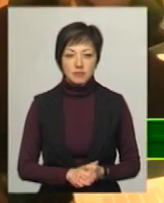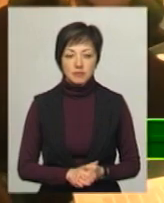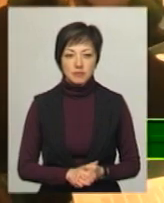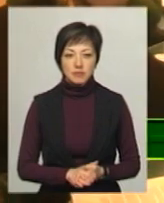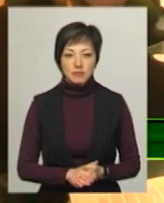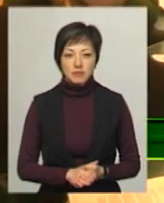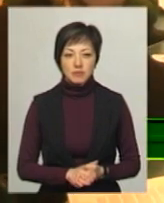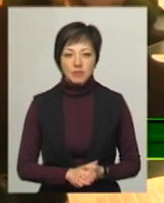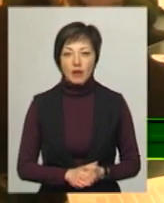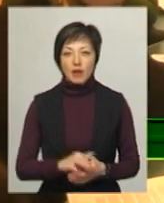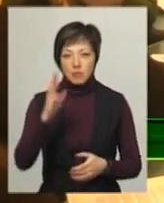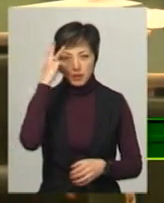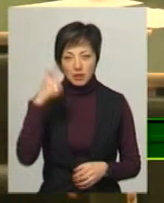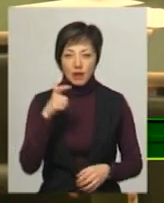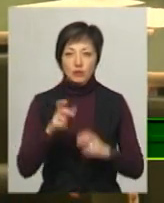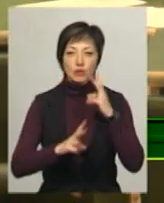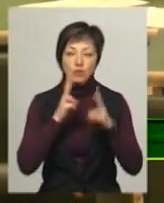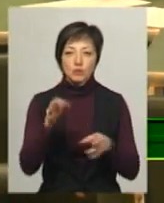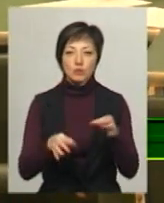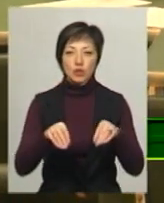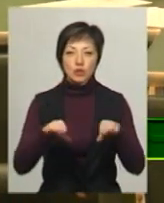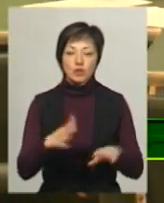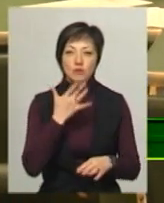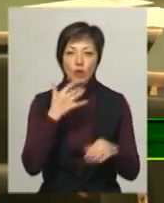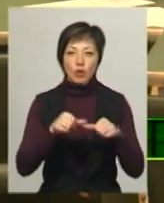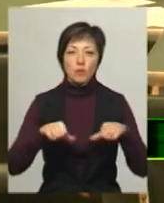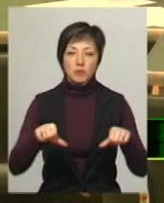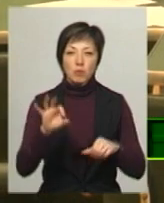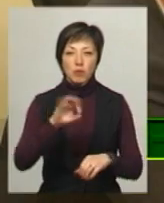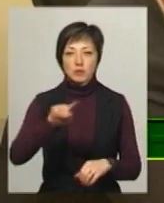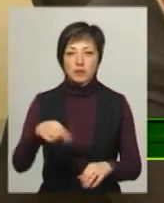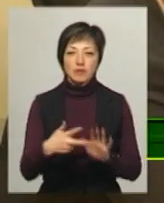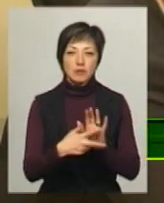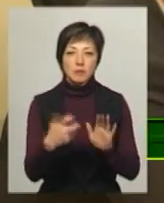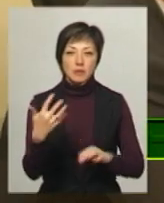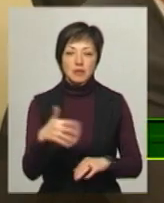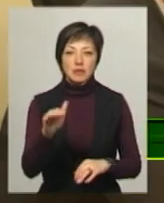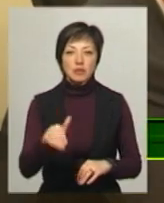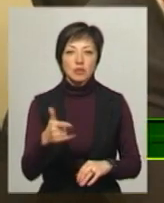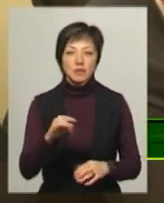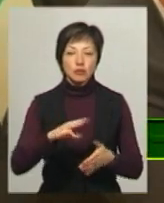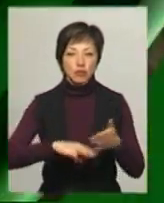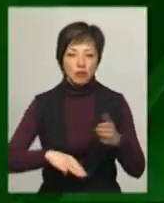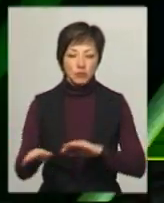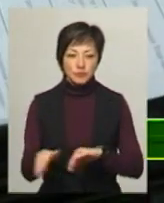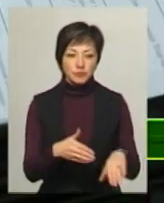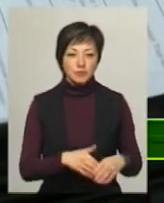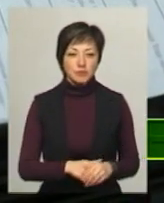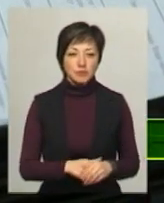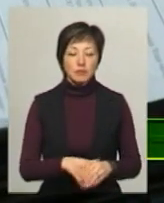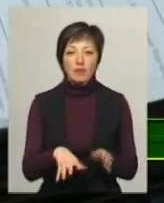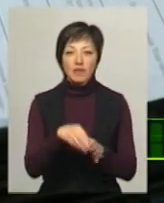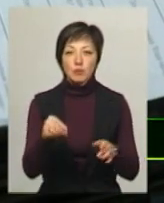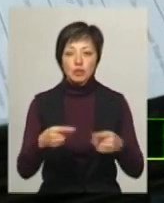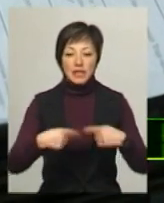Упад «Хмельницьгаз» оскаржуватимуть в суді рішення Національної комісії про стягнення 850 тисяч гривень штрафу. На